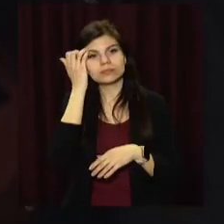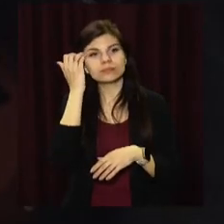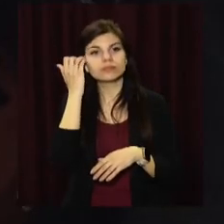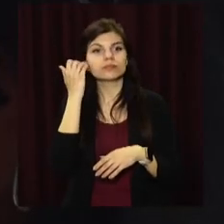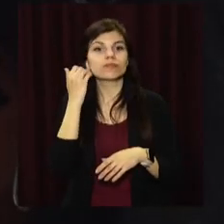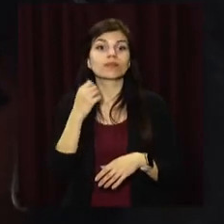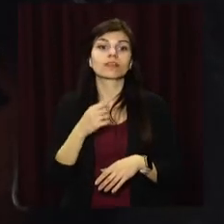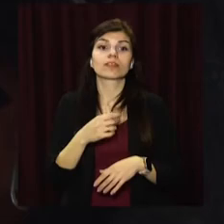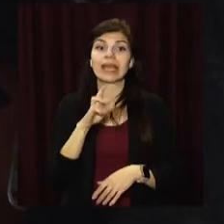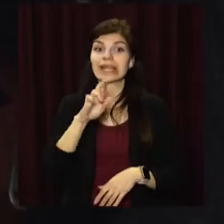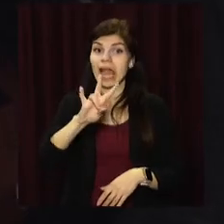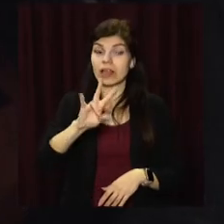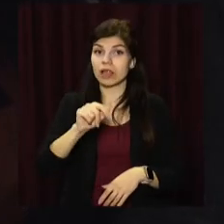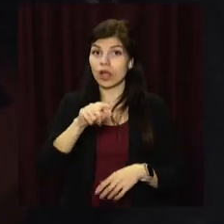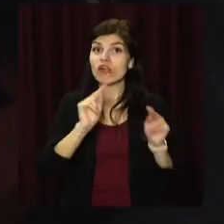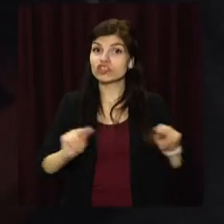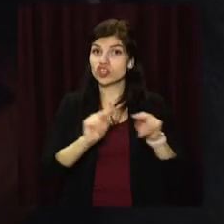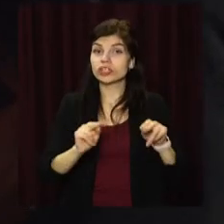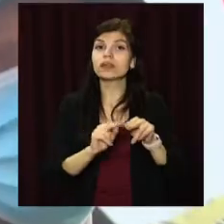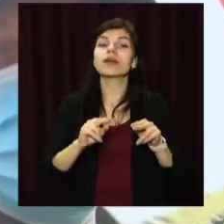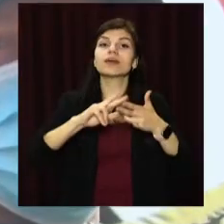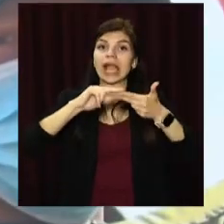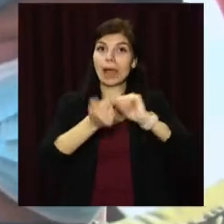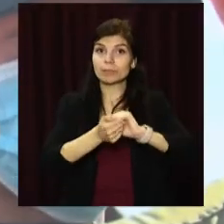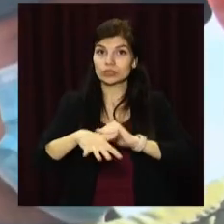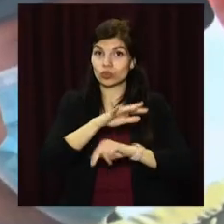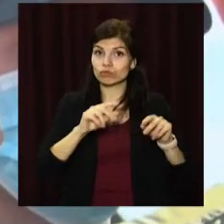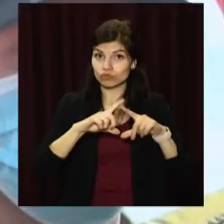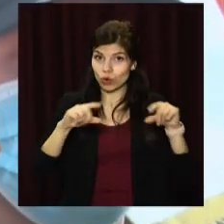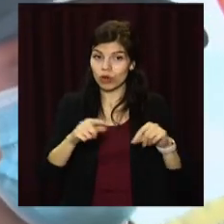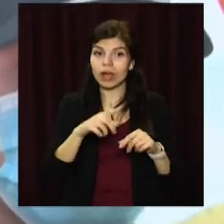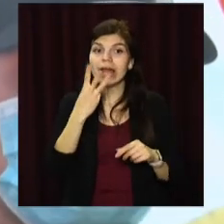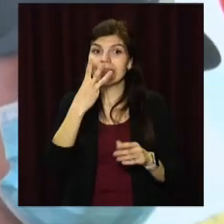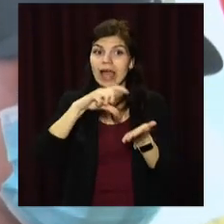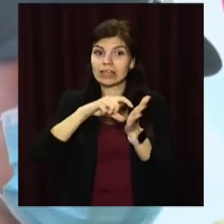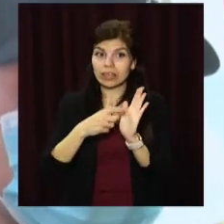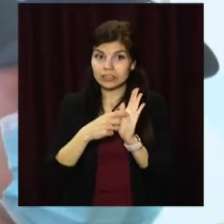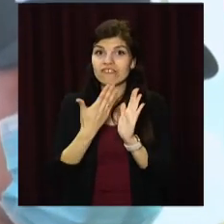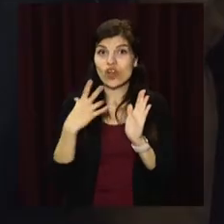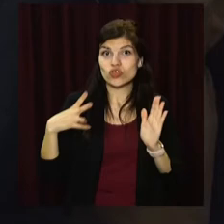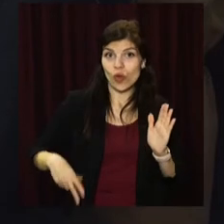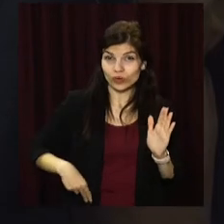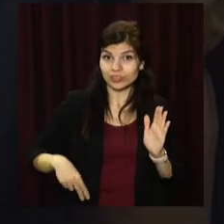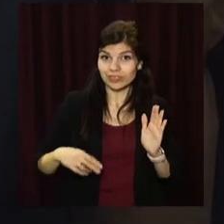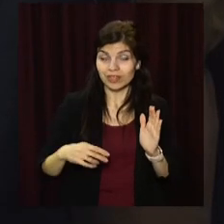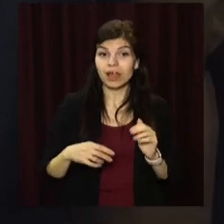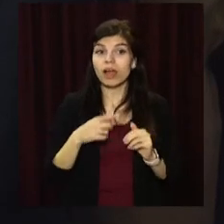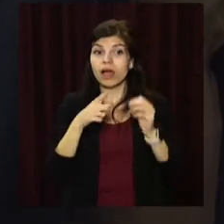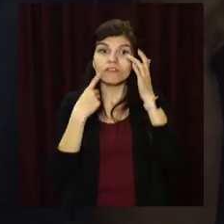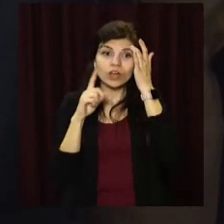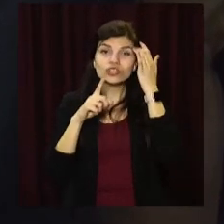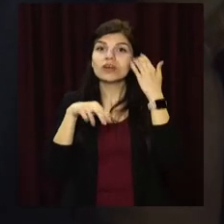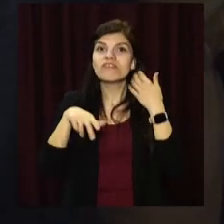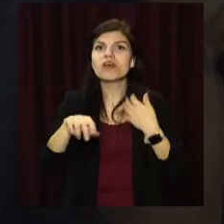Яна Репета – вчителька 20-ї школи Кам'янського. Та навчається у третьому класі і її донька. Жінка розповідає,